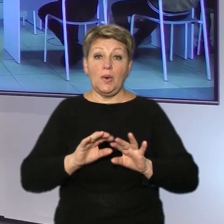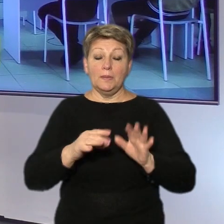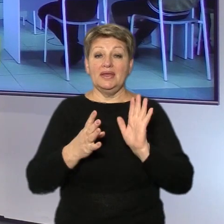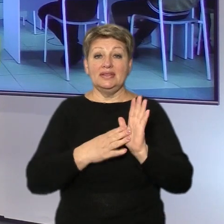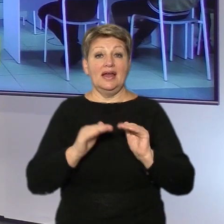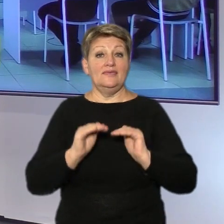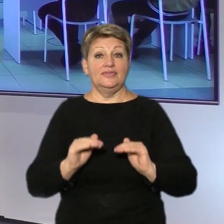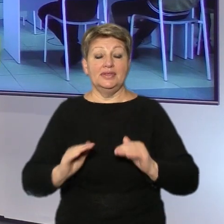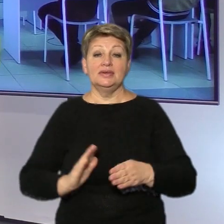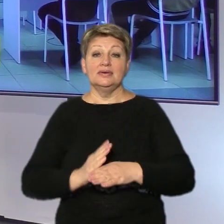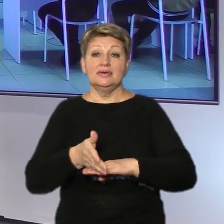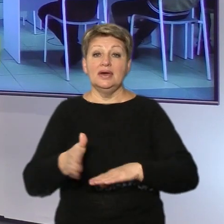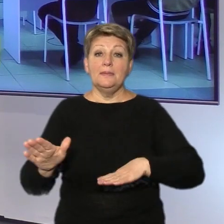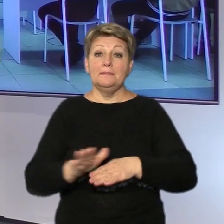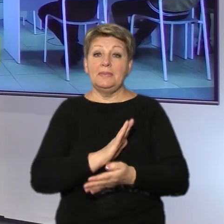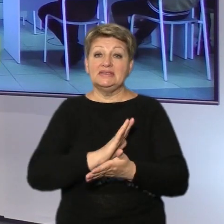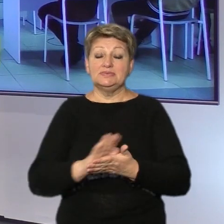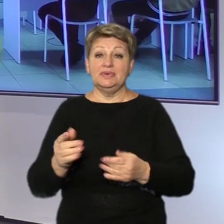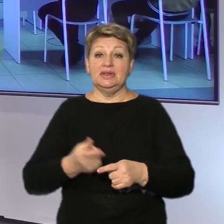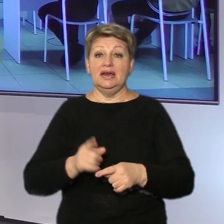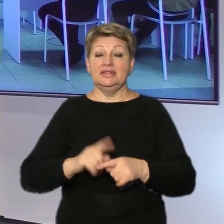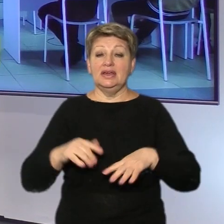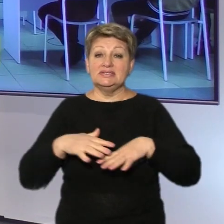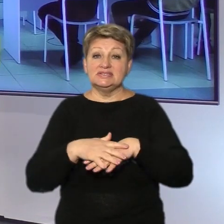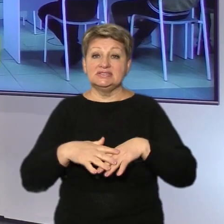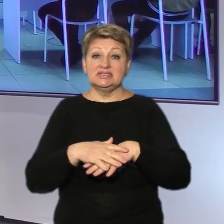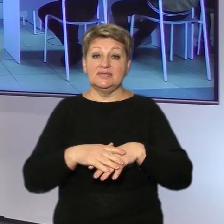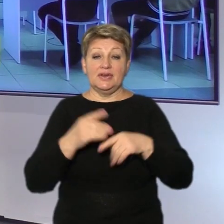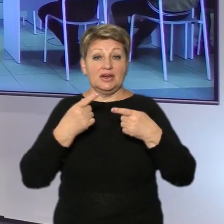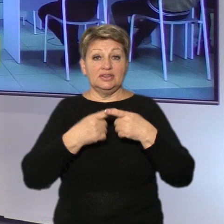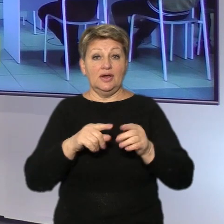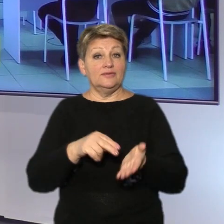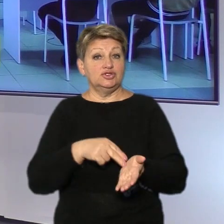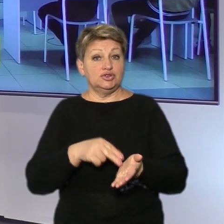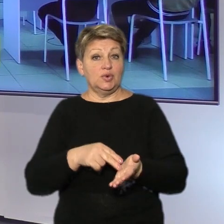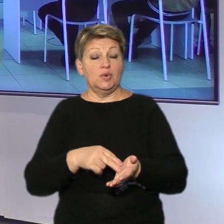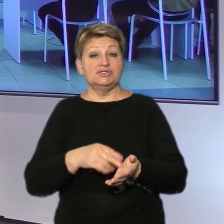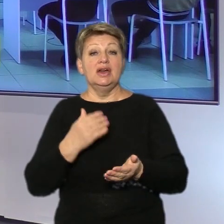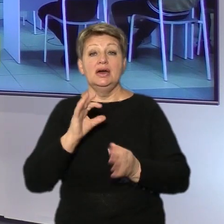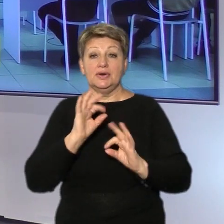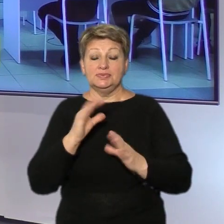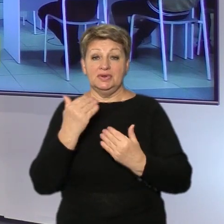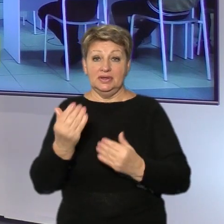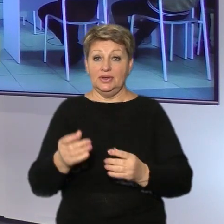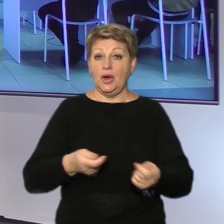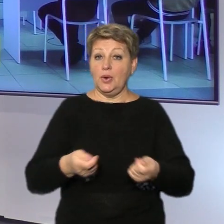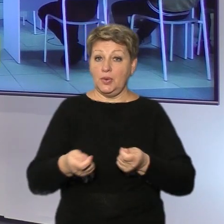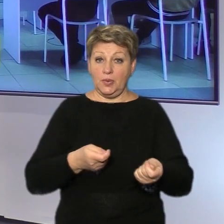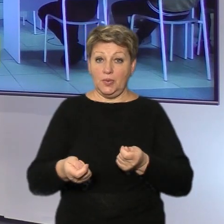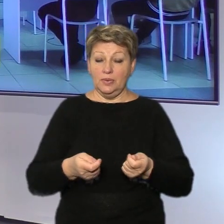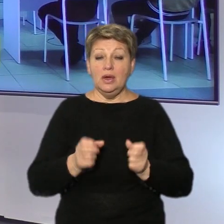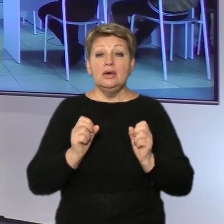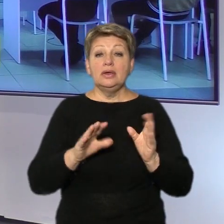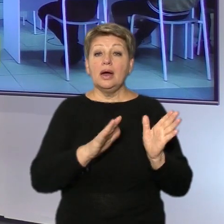заняття із програмування на базі однієї шкіл цифрових технологій у Черкасах, розповіла Суспільному її керівниця Юлія Курнос. Як